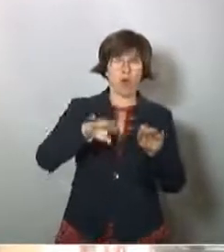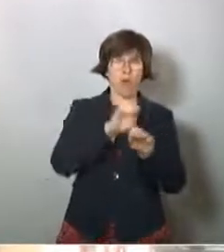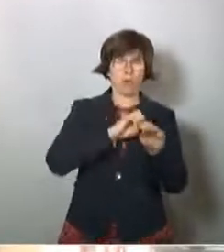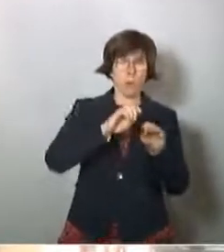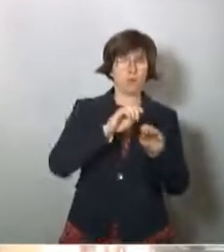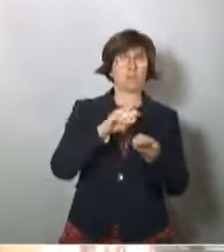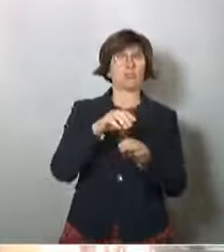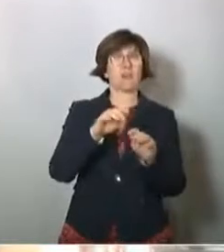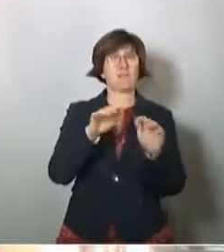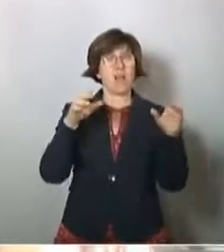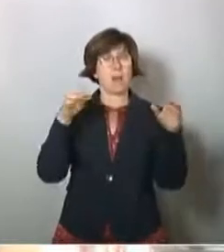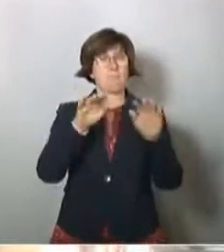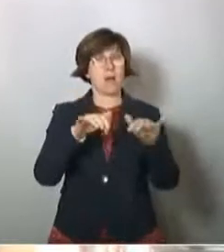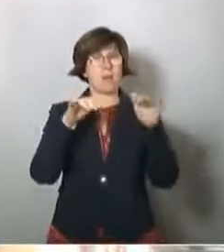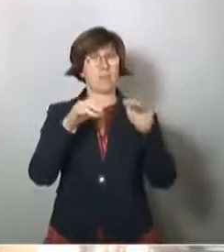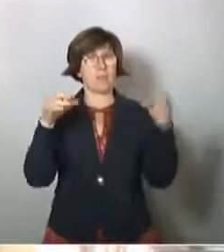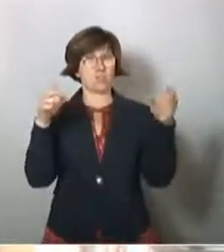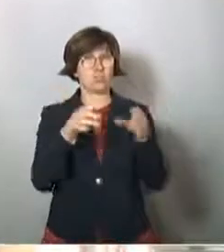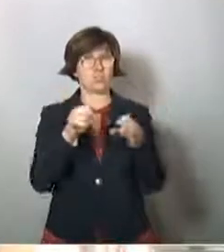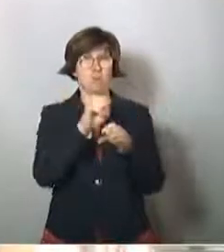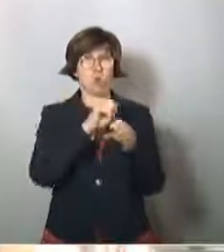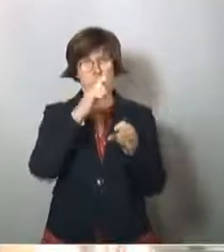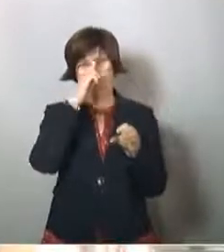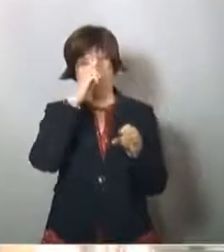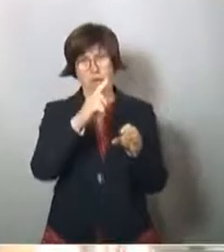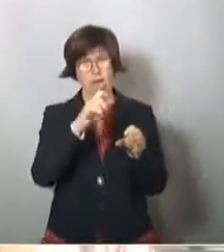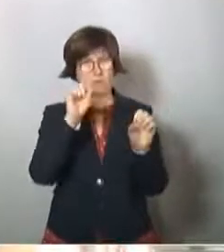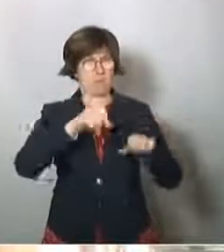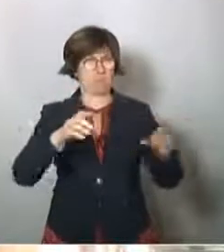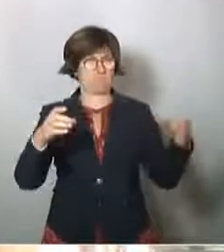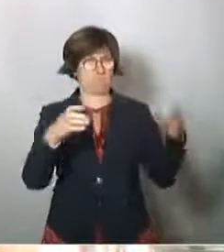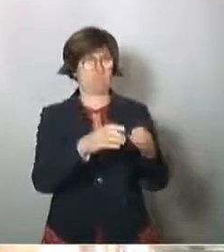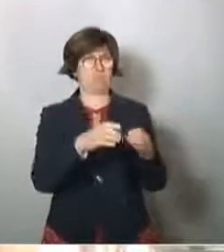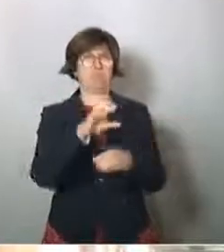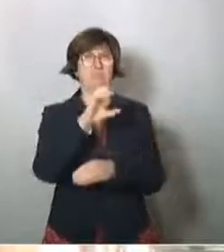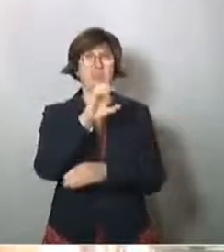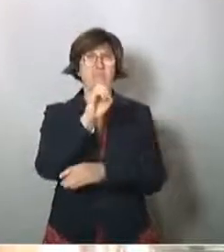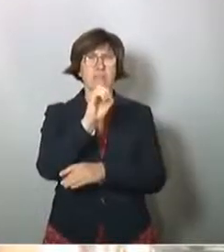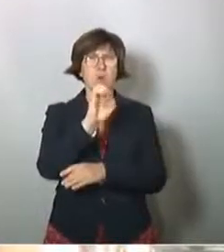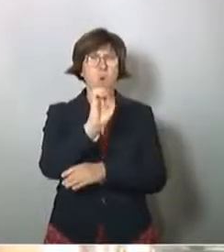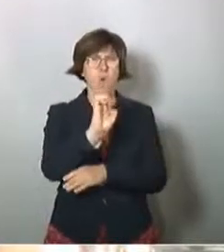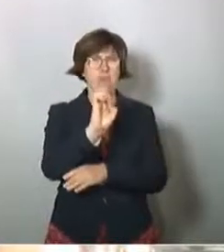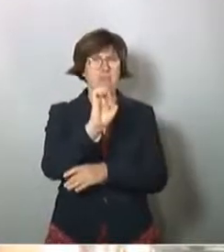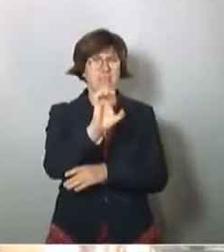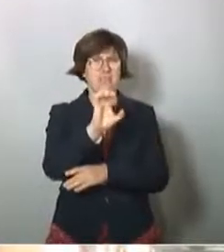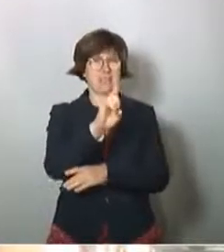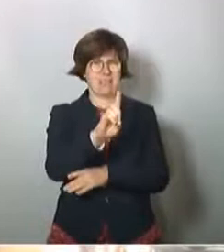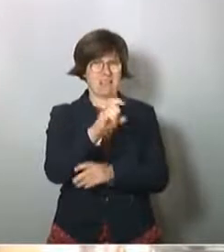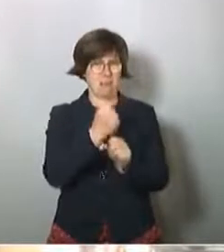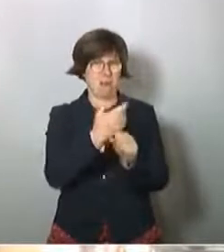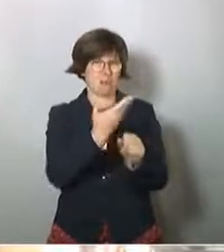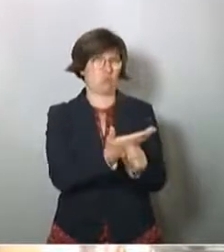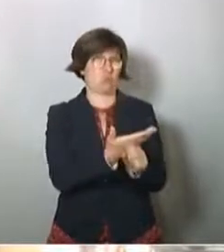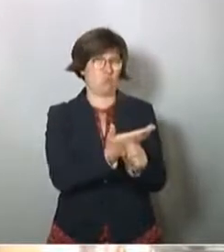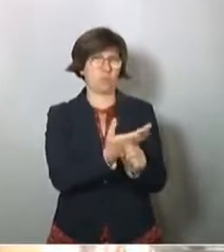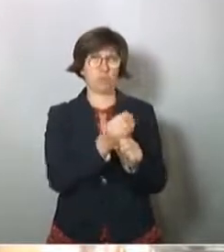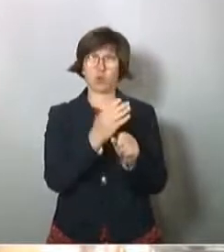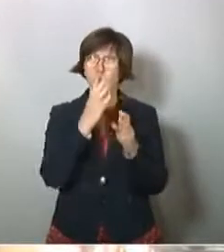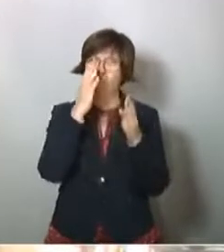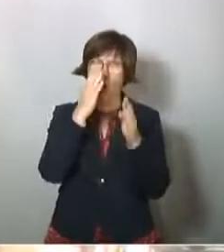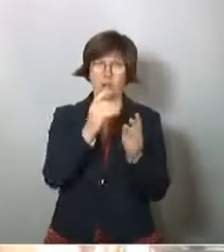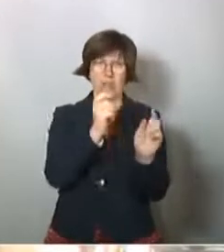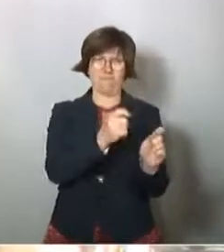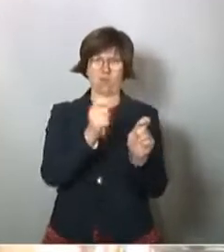parlamentarische Versammlung des Europarates, die das zum Beispiel auch bei der OECD so macht. Das sind so ein paar konkrete